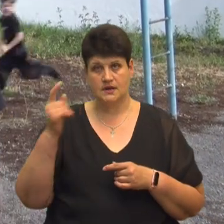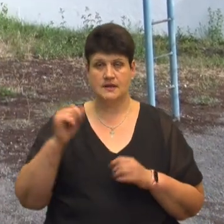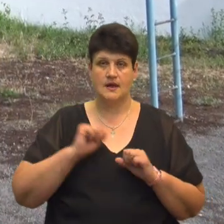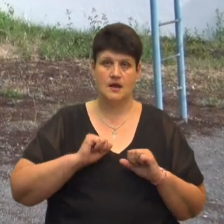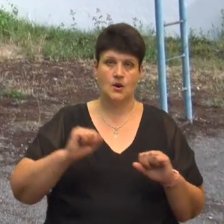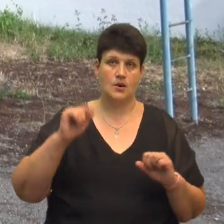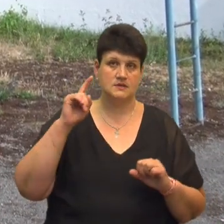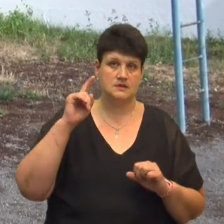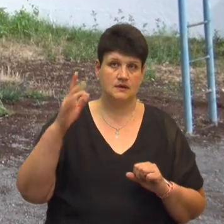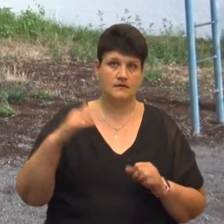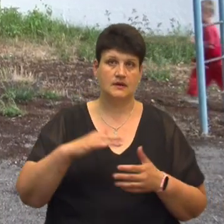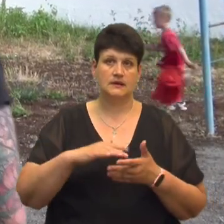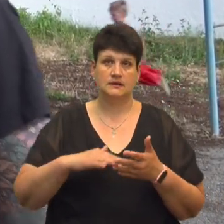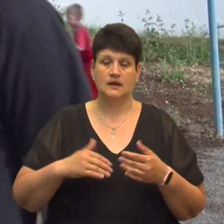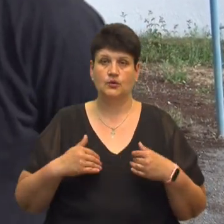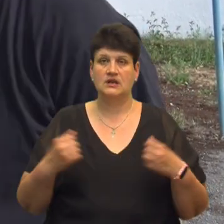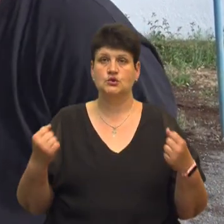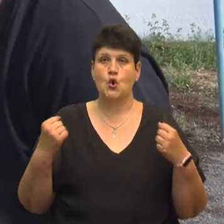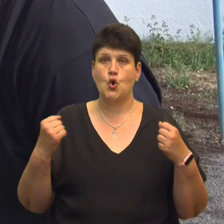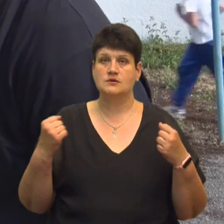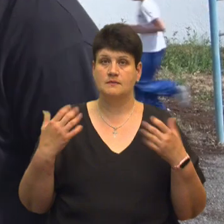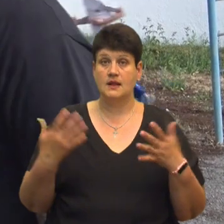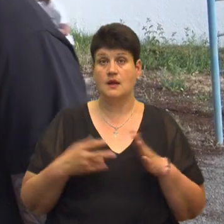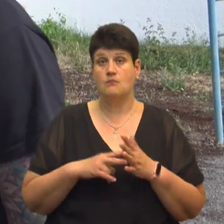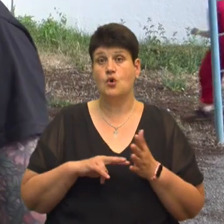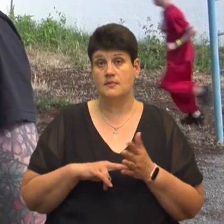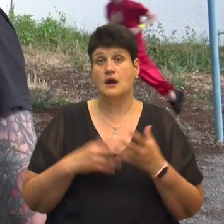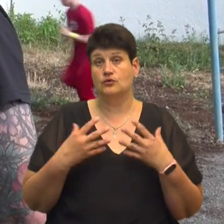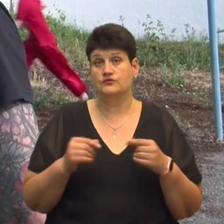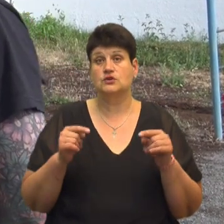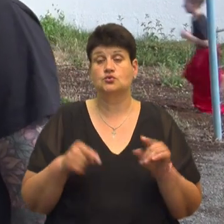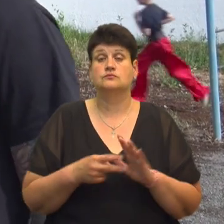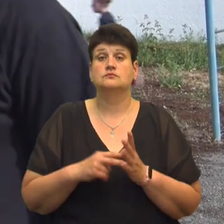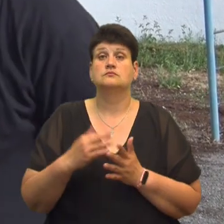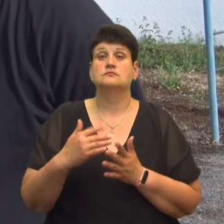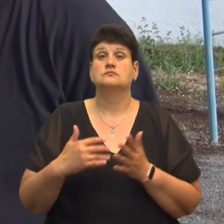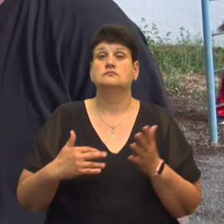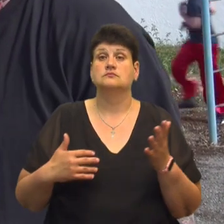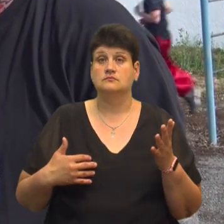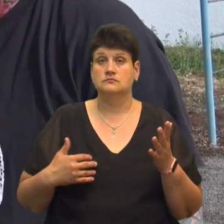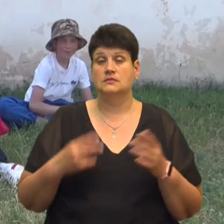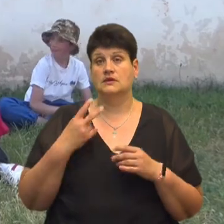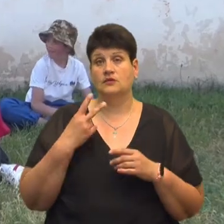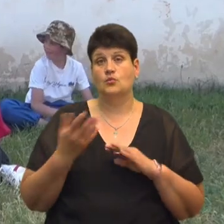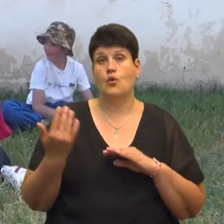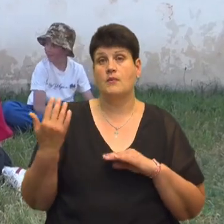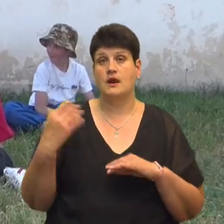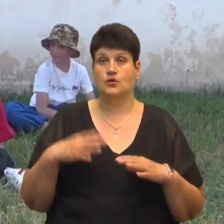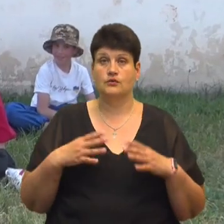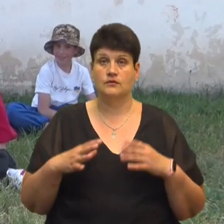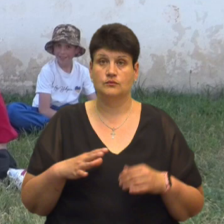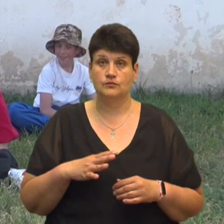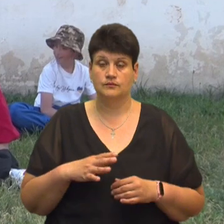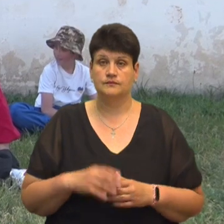слава. Далі в нас слідує розминка і по плану вже те, що ми запланували, виходячи з попереднього тренування. Мені